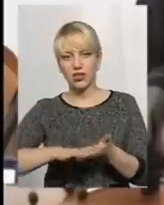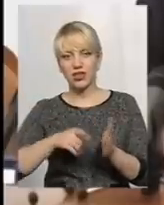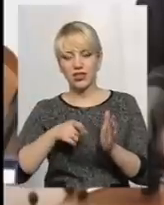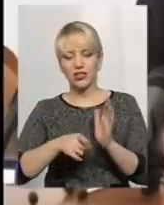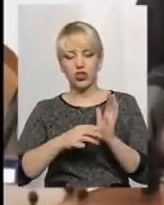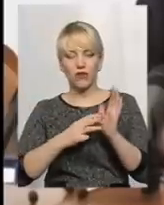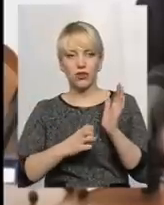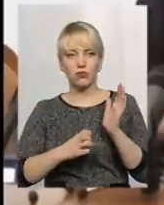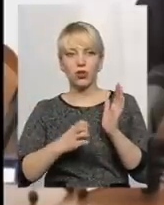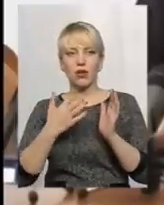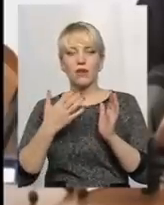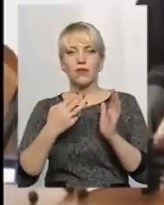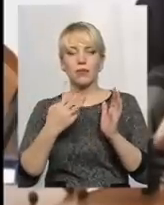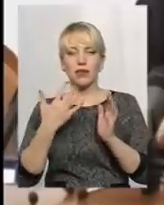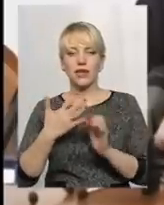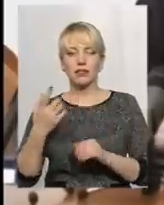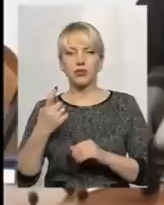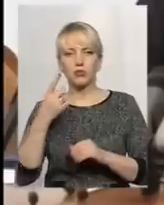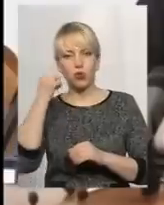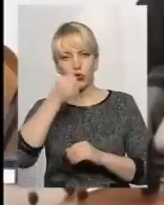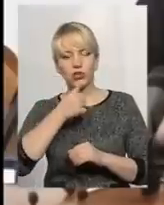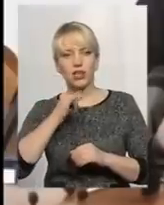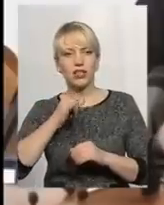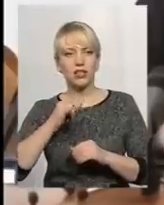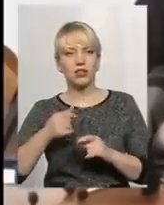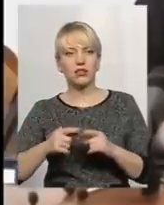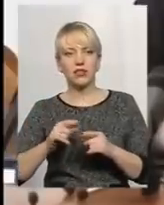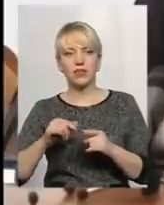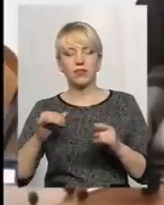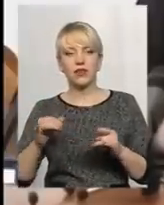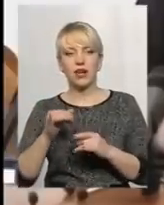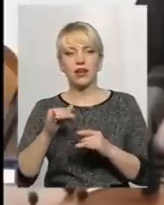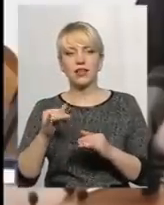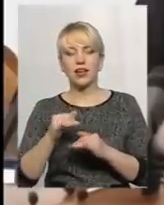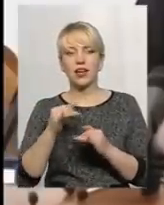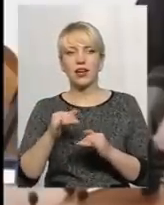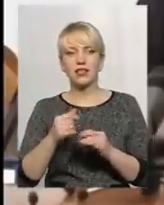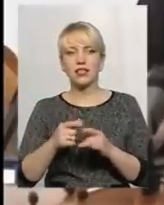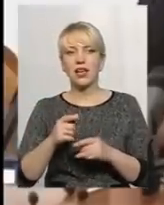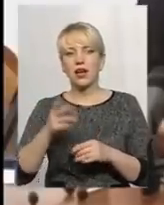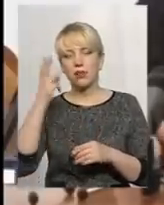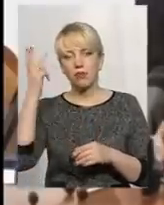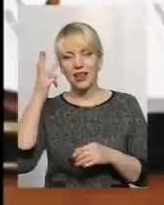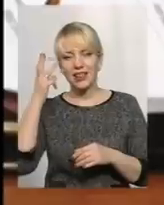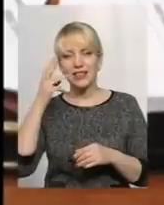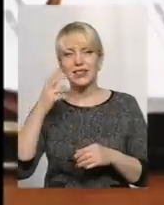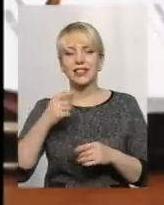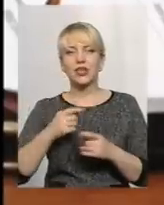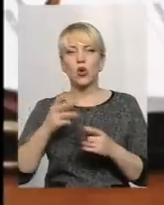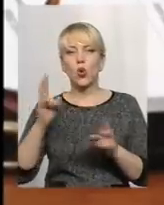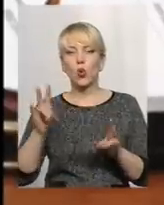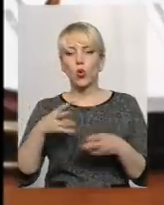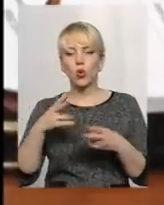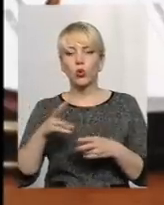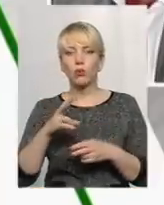роком Та акцентує на бізнес-інтересах засновників Хмельницького спелеологічного клубу «Атлантида» братів